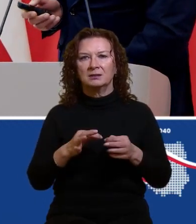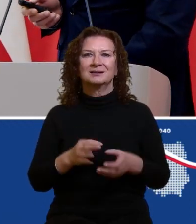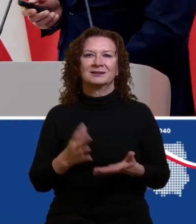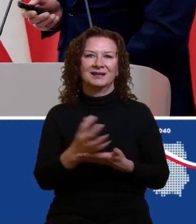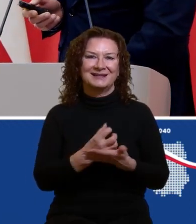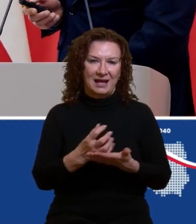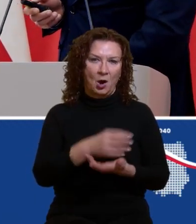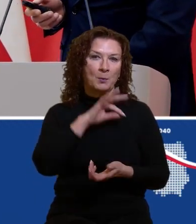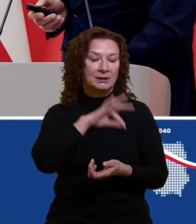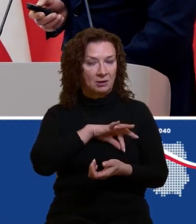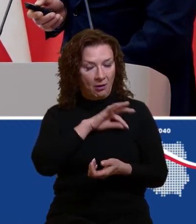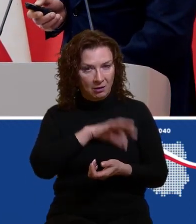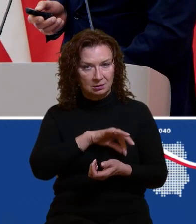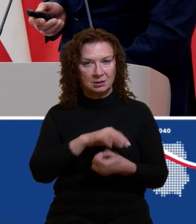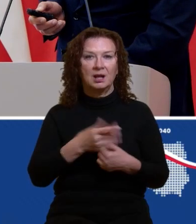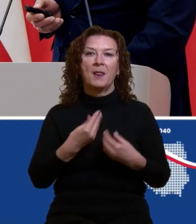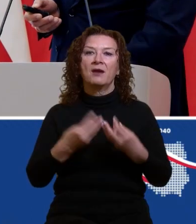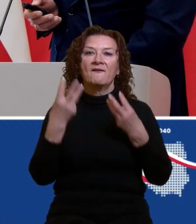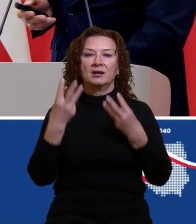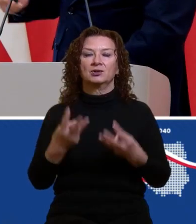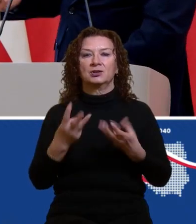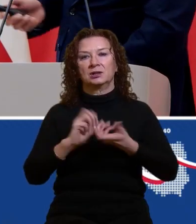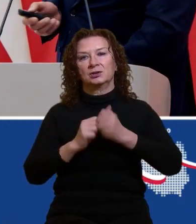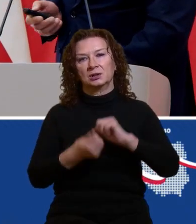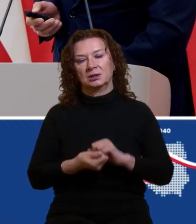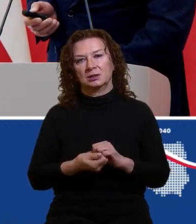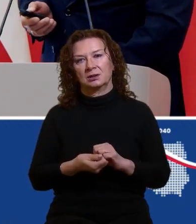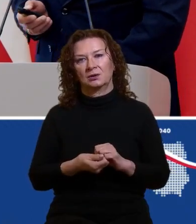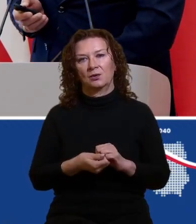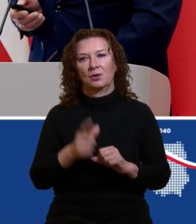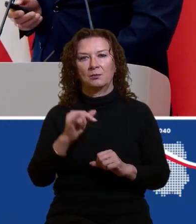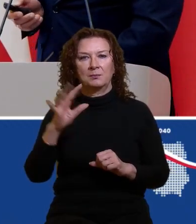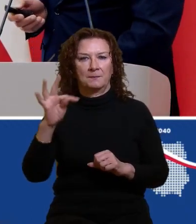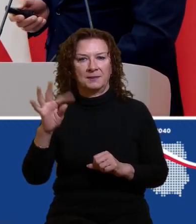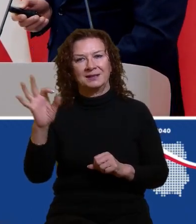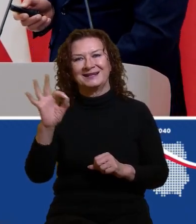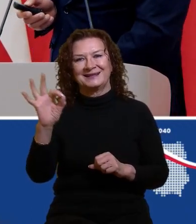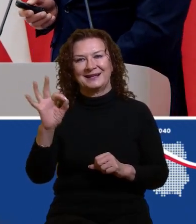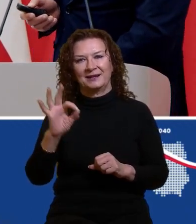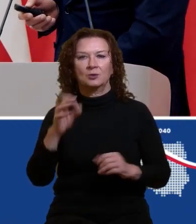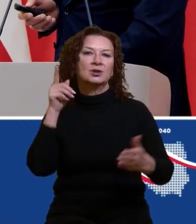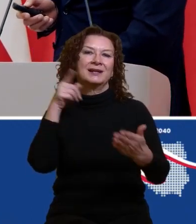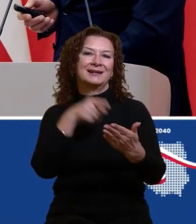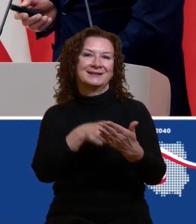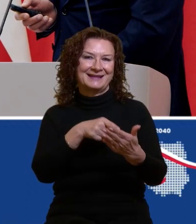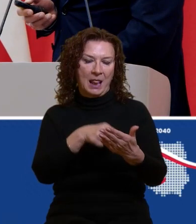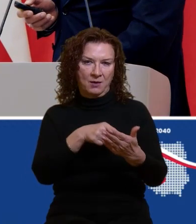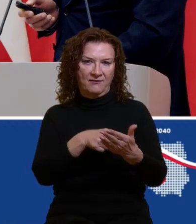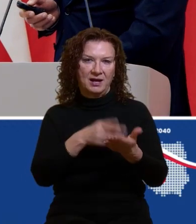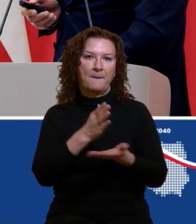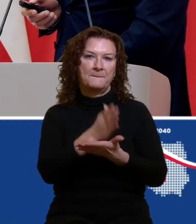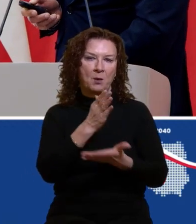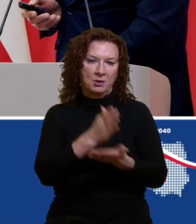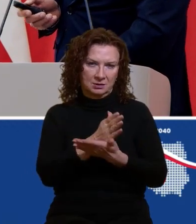największe, największe znaczenie mają oczywiście te PIT-u zero, czyli już ta celowana pomoc